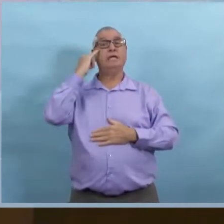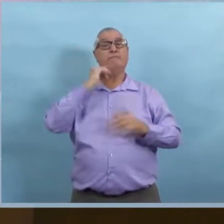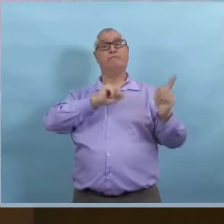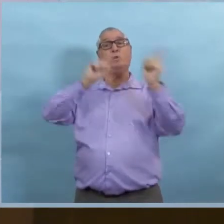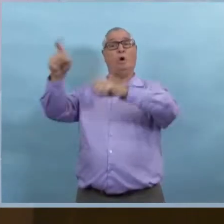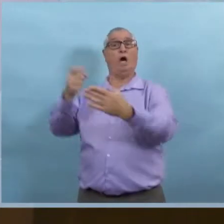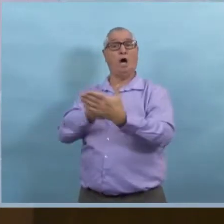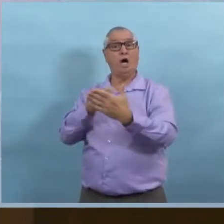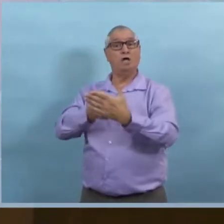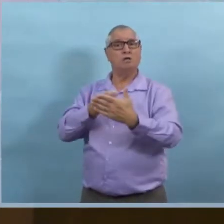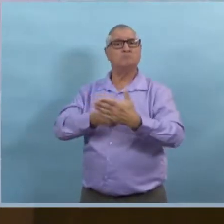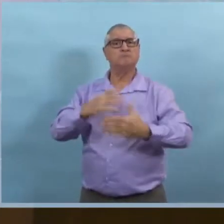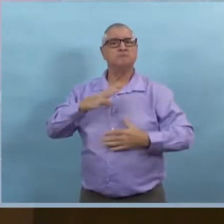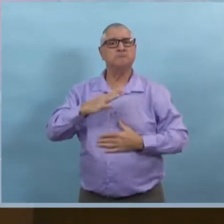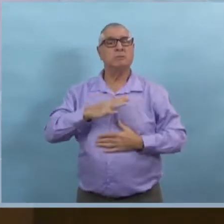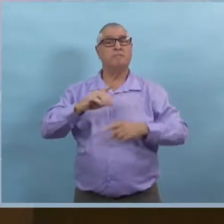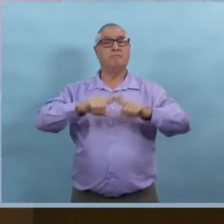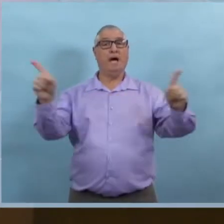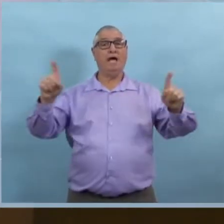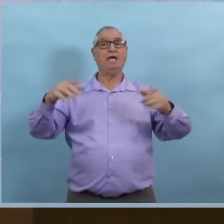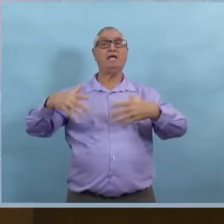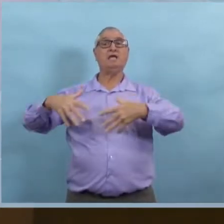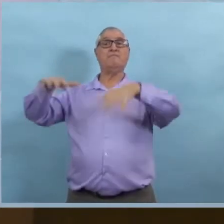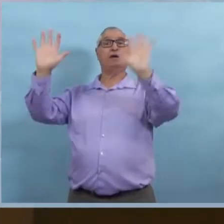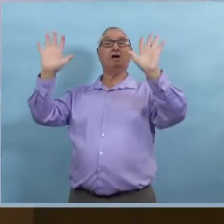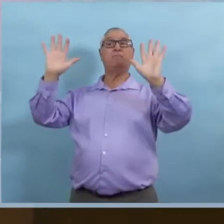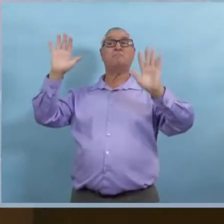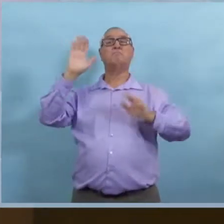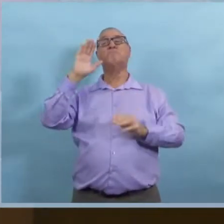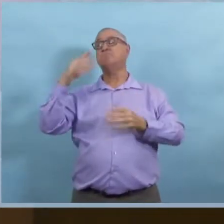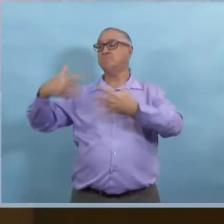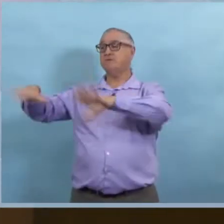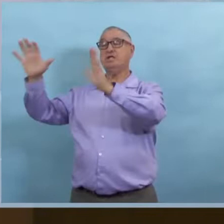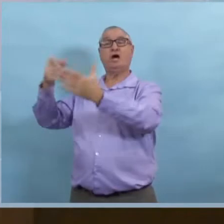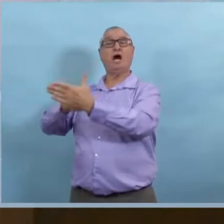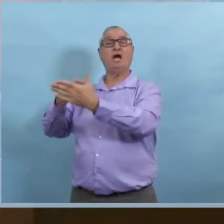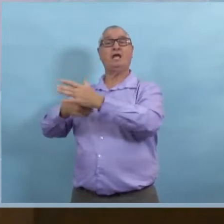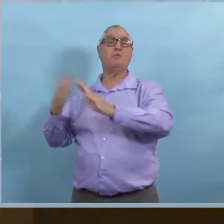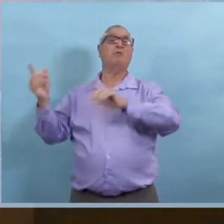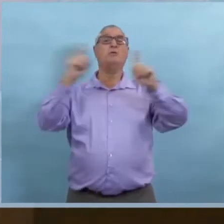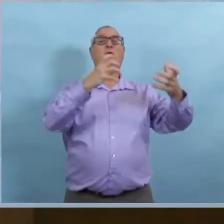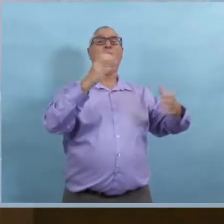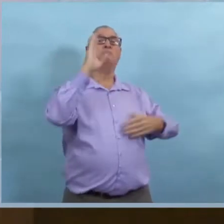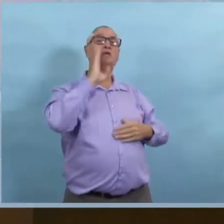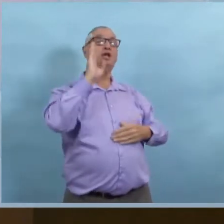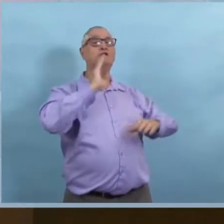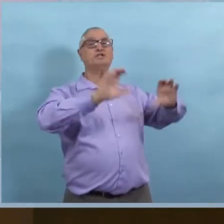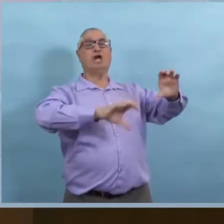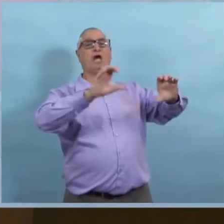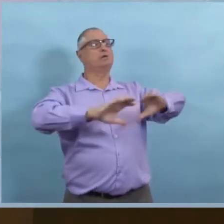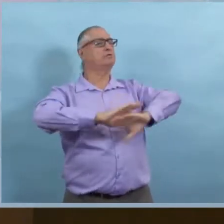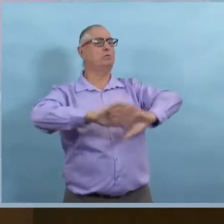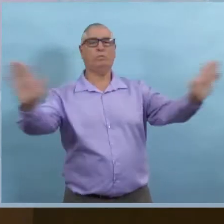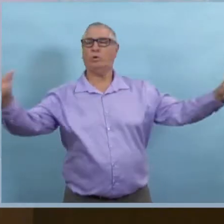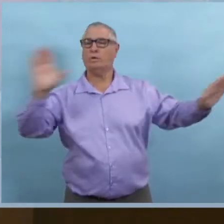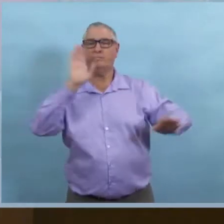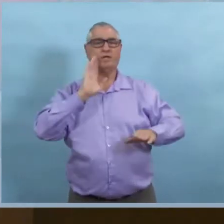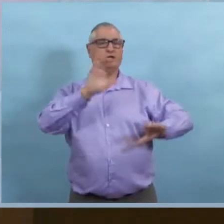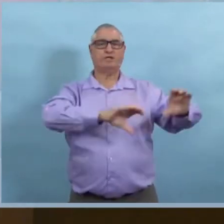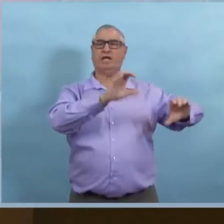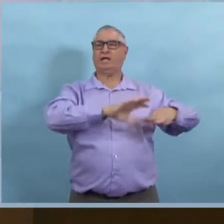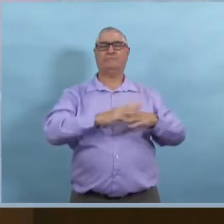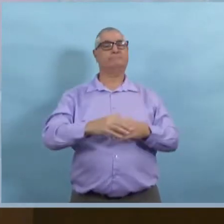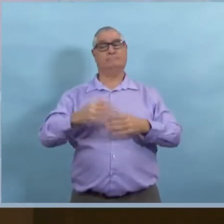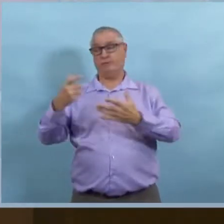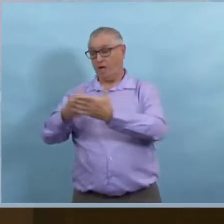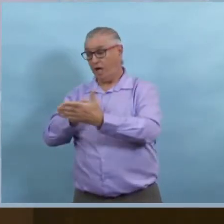Ça va. Mais avoir une boisson après toute l'équipe, ou les deux équipes, ou bien passer du temps dans les salles de rechange, non, ça, ça cause des